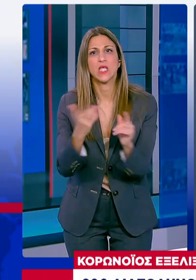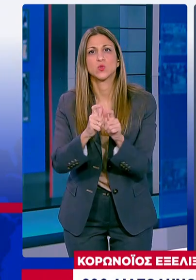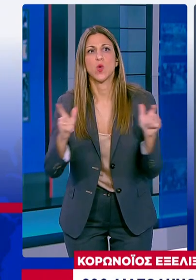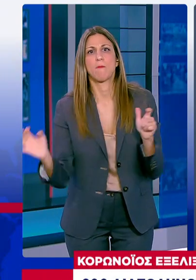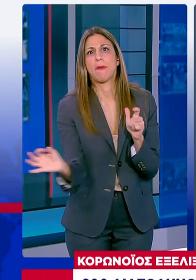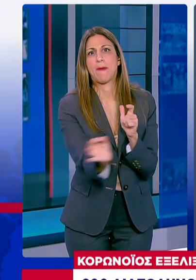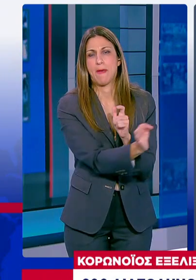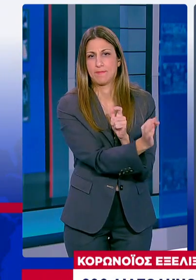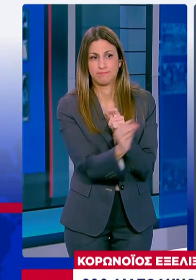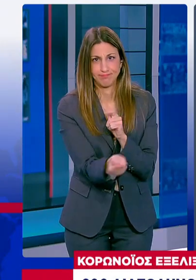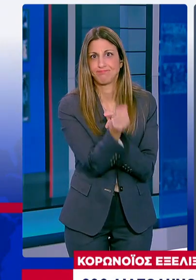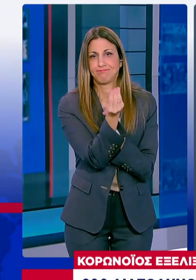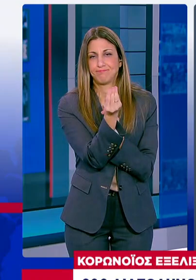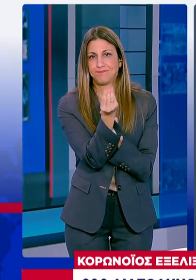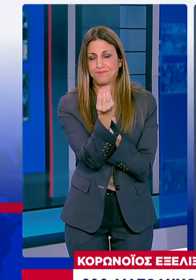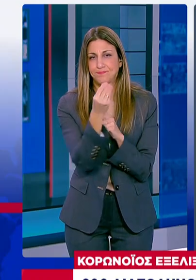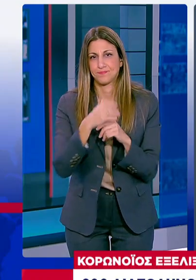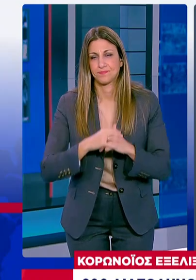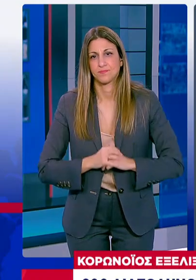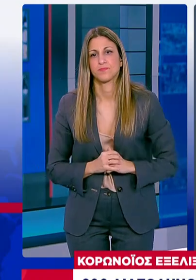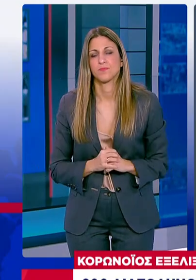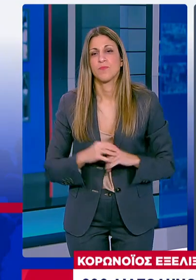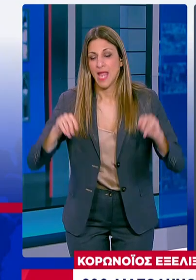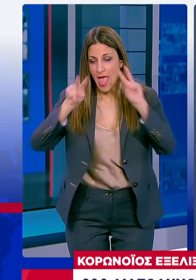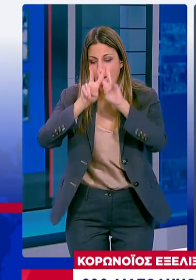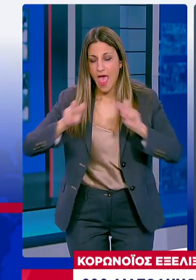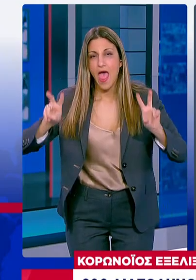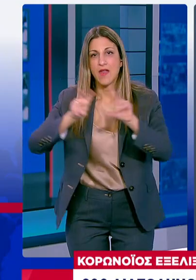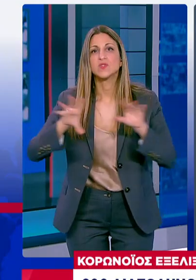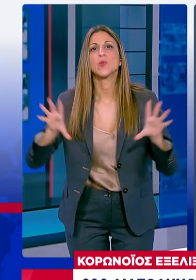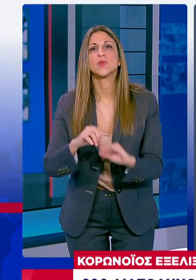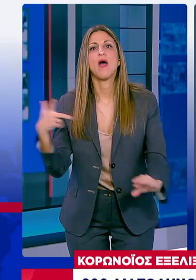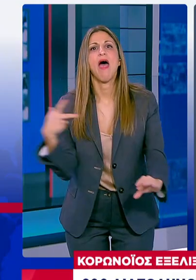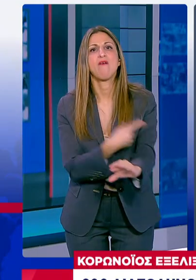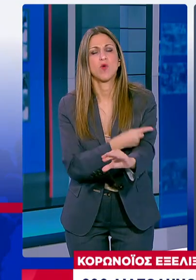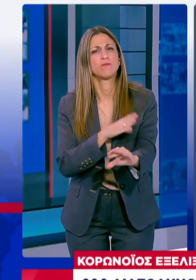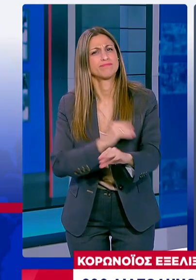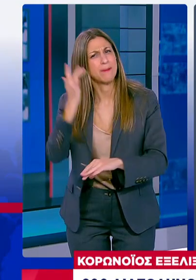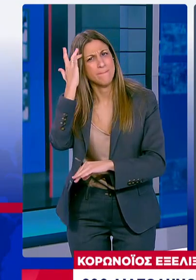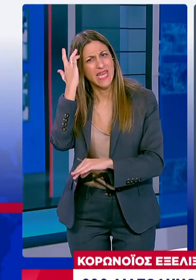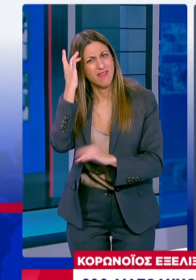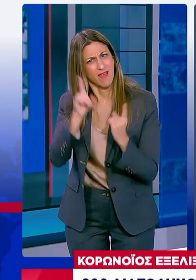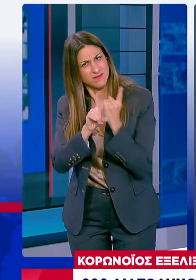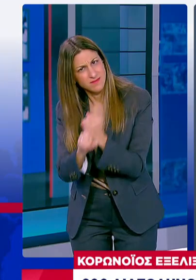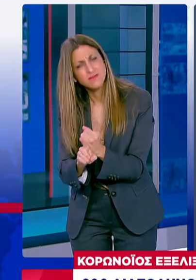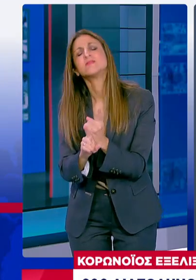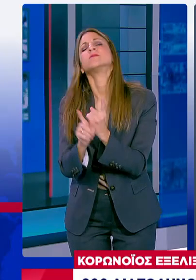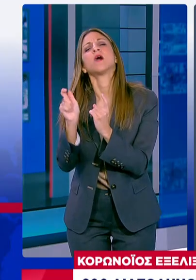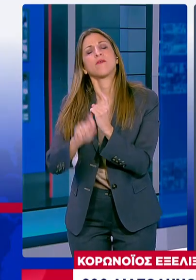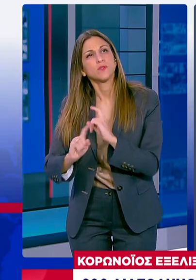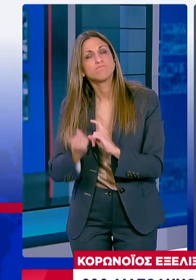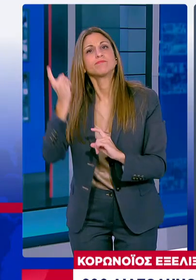Οι μελέτες για την παρασκευή ενός αποτελεσματικού εμβολίου για το μηνυγκίτιδά κοκοτώτε Χρησιμοποίησαν μια